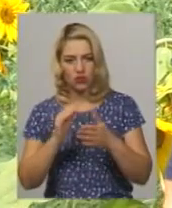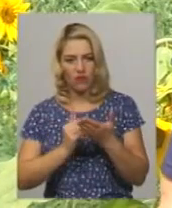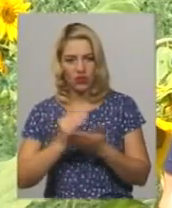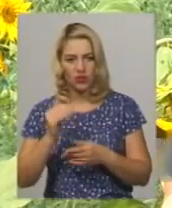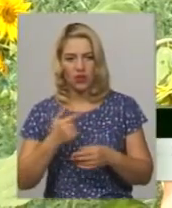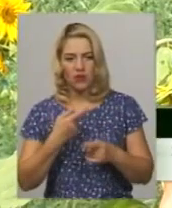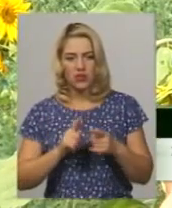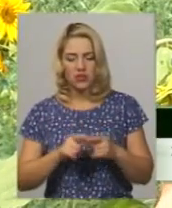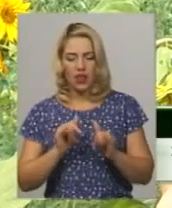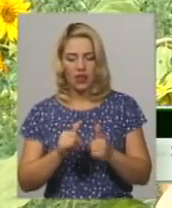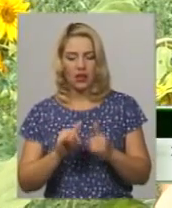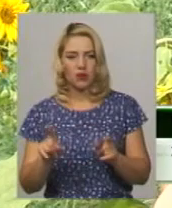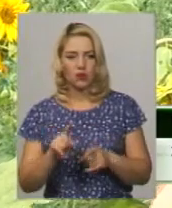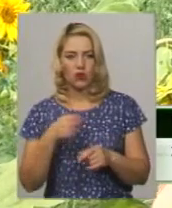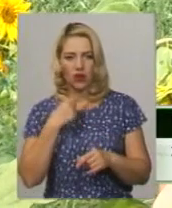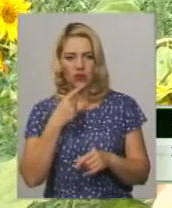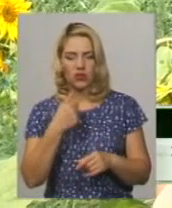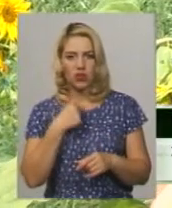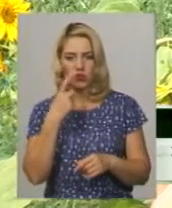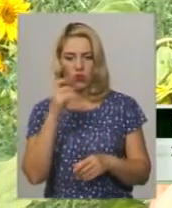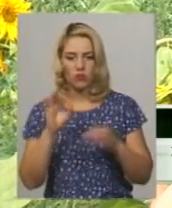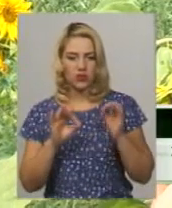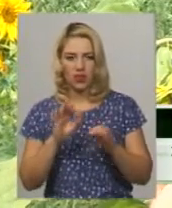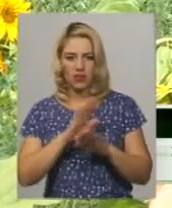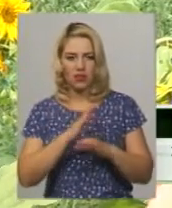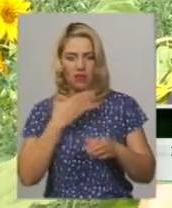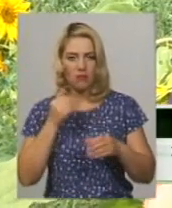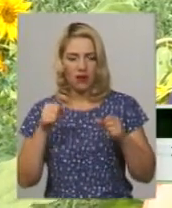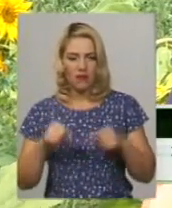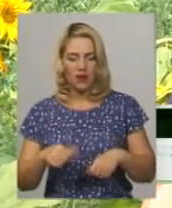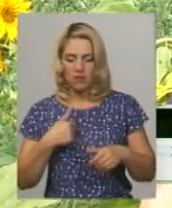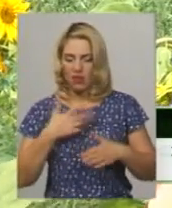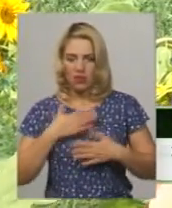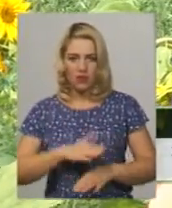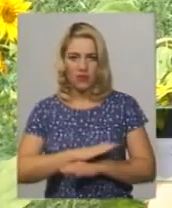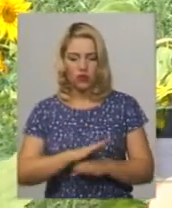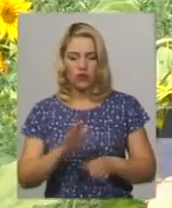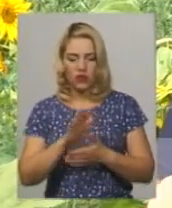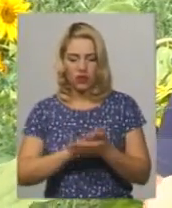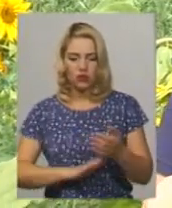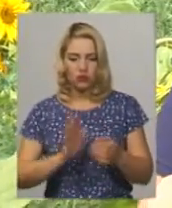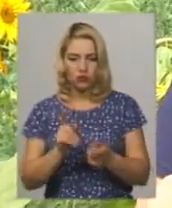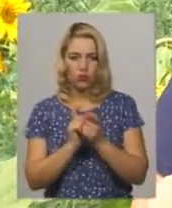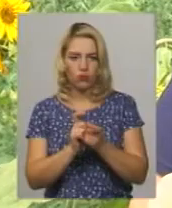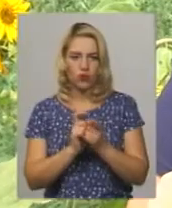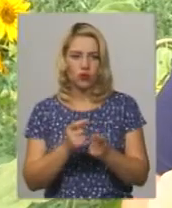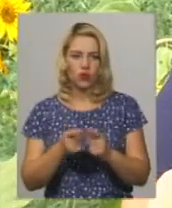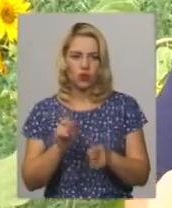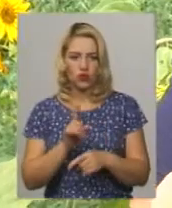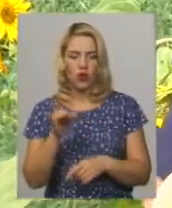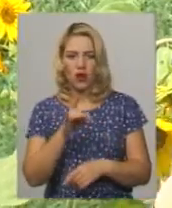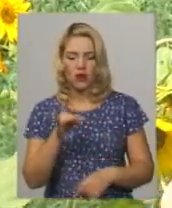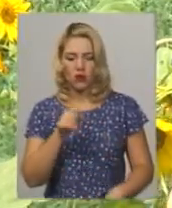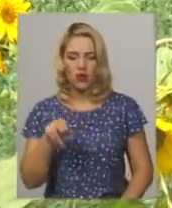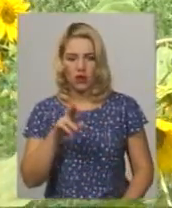цей наклеп, що кажуть, що я в 100% не права, він мене не влаштовує. І далі я буду боротися, щоб я наказала районну раду, що вони йому